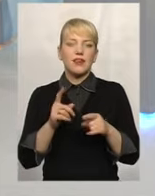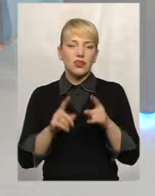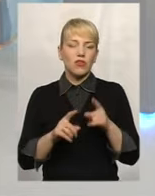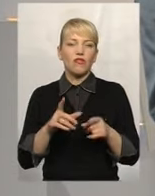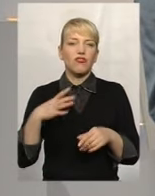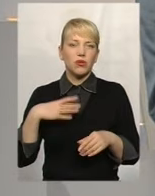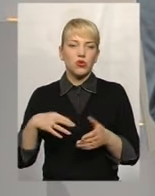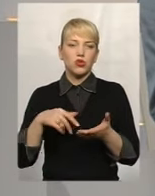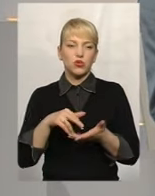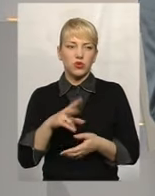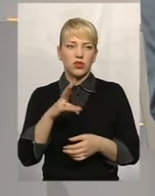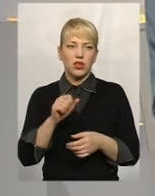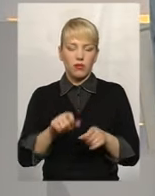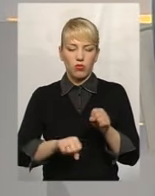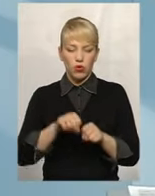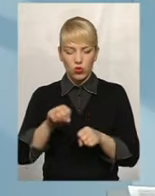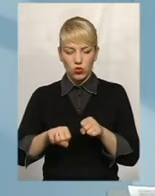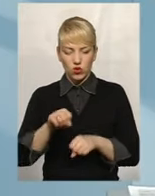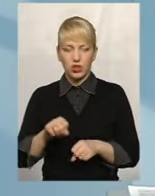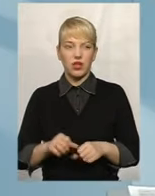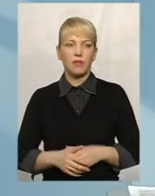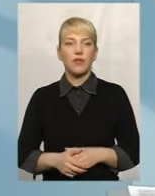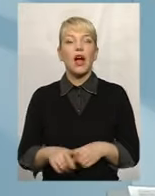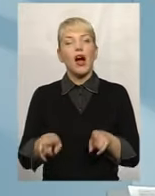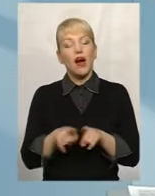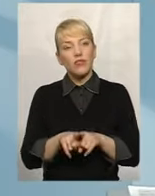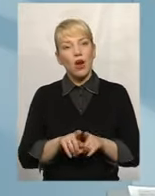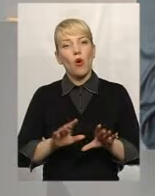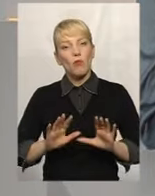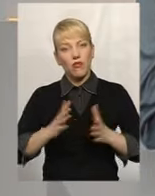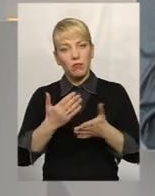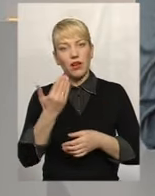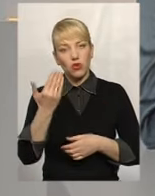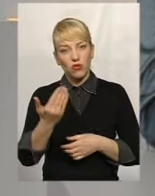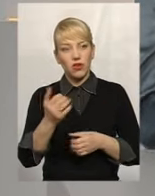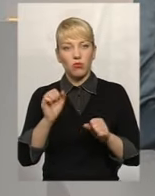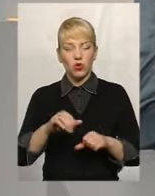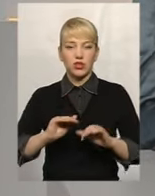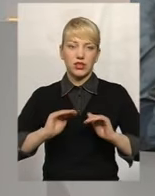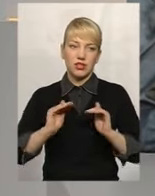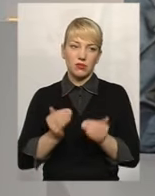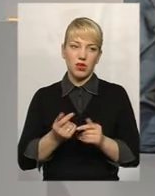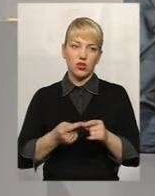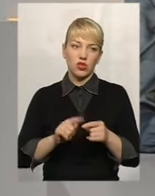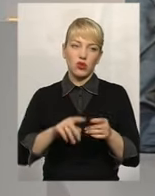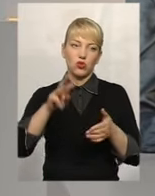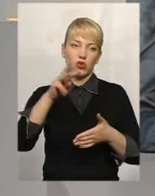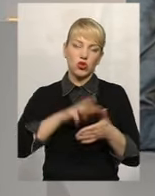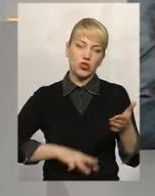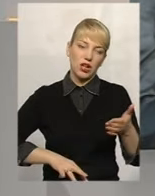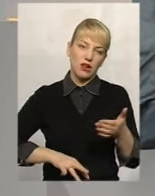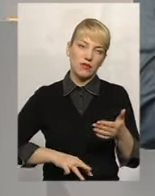вимушено йдуть на порушення. В такому випадку, чи можете ви зменшити той штраф?